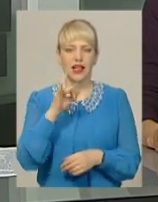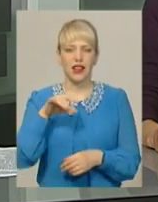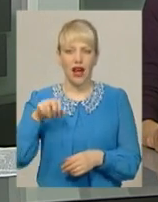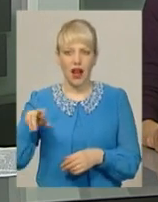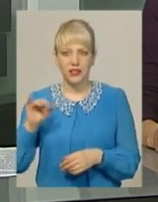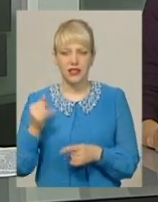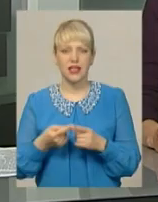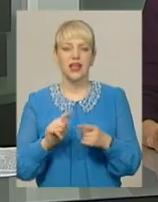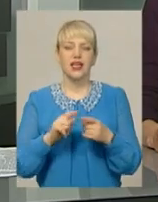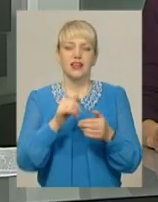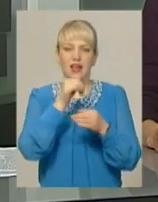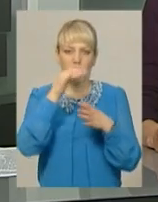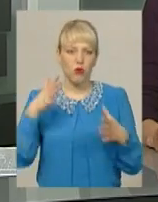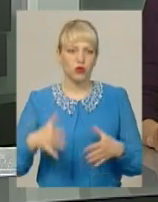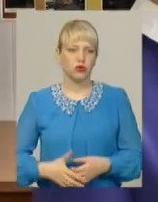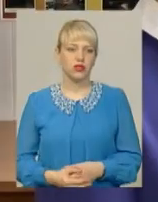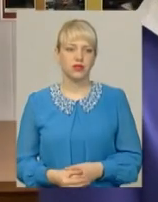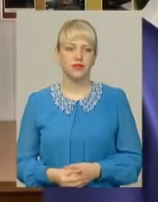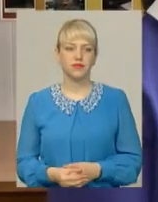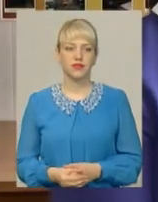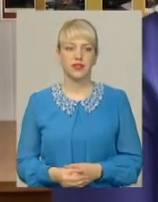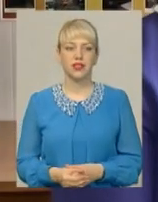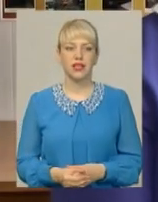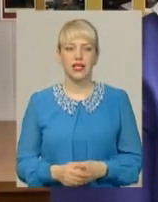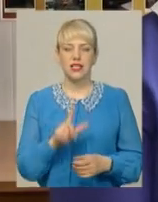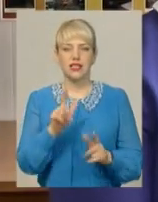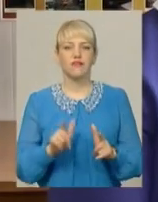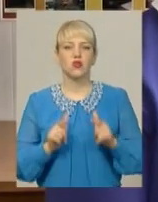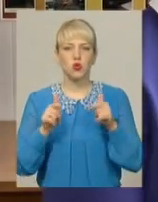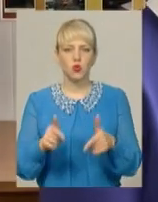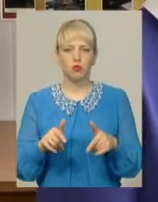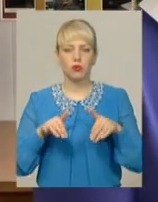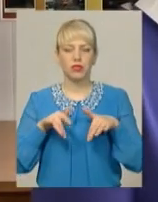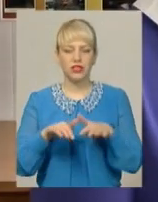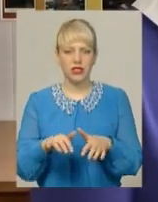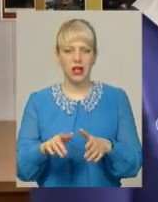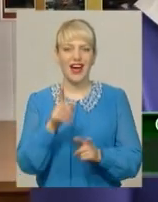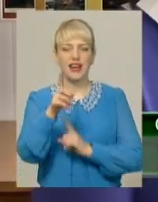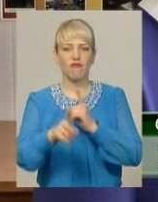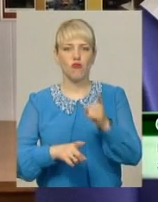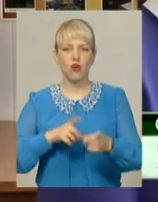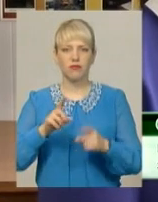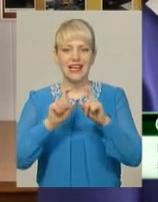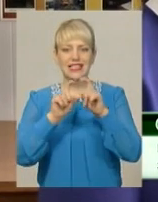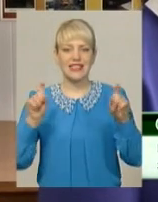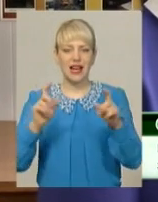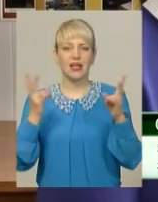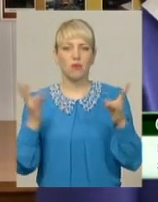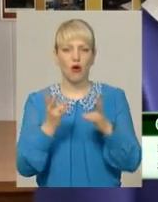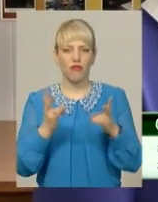райцентрів та громад не можуть. З вступом в дію реформи заклади повинні